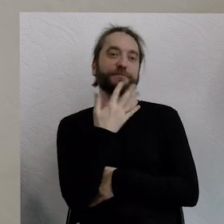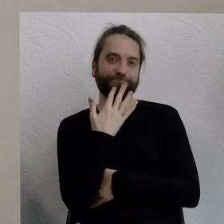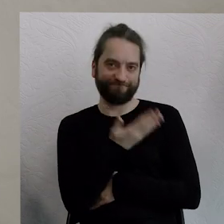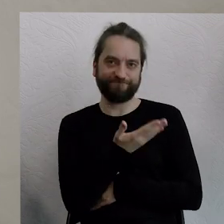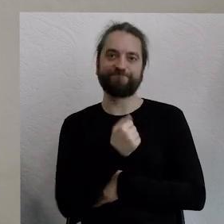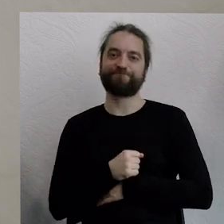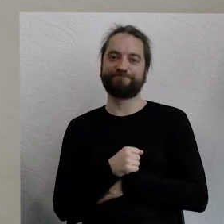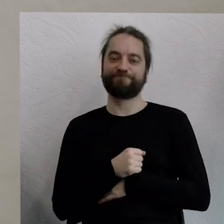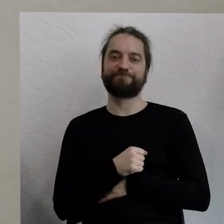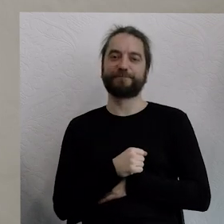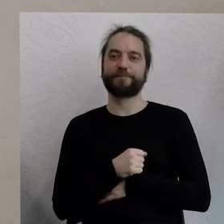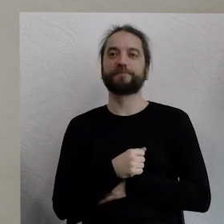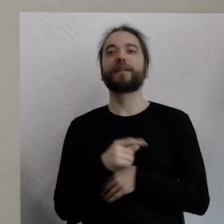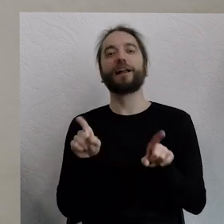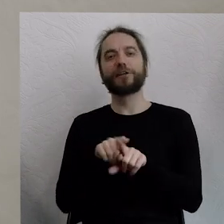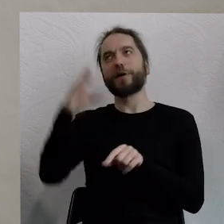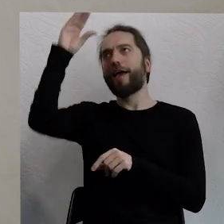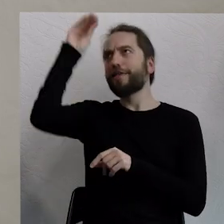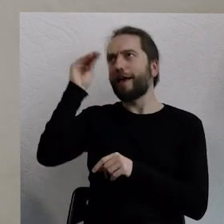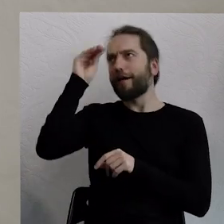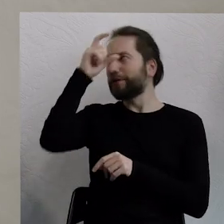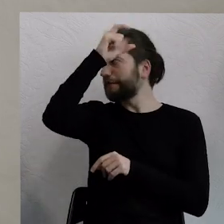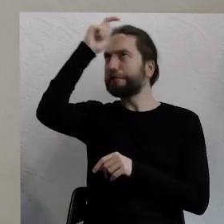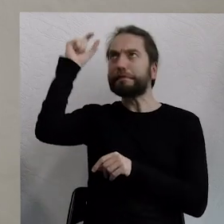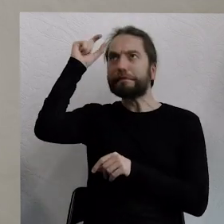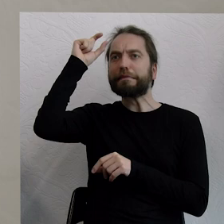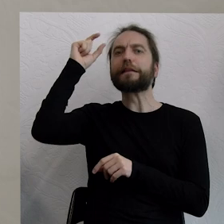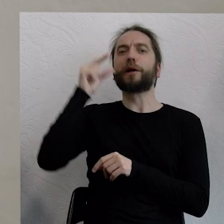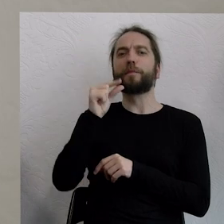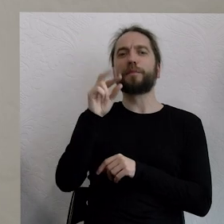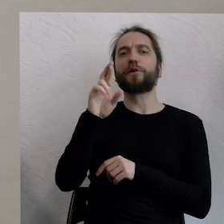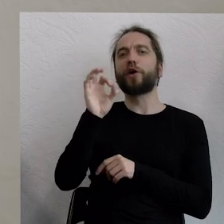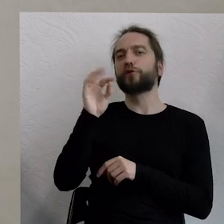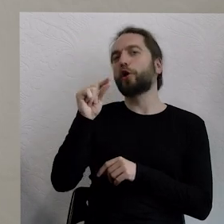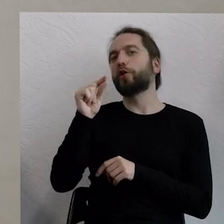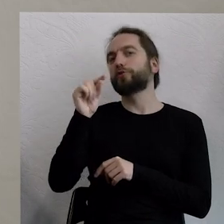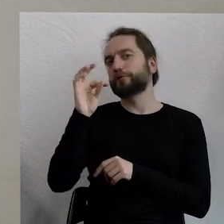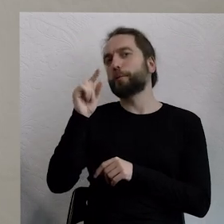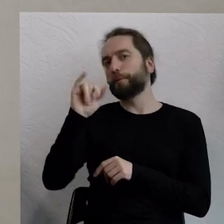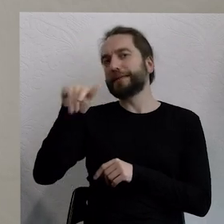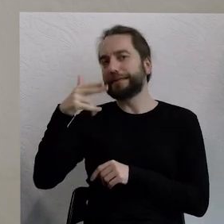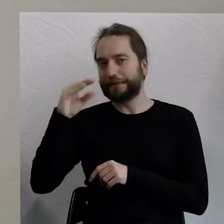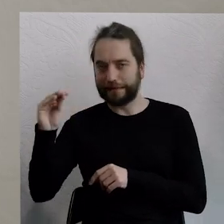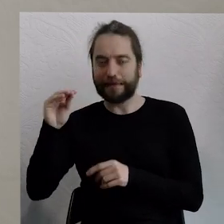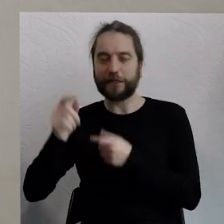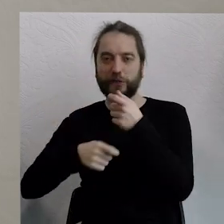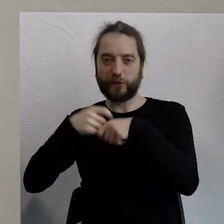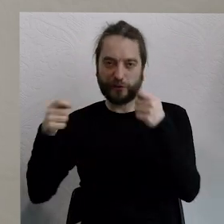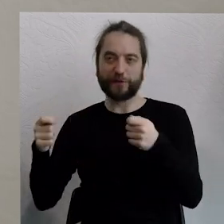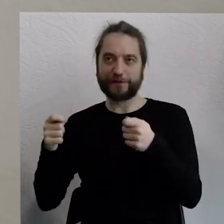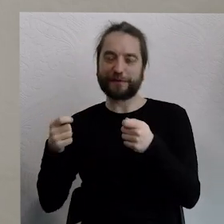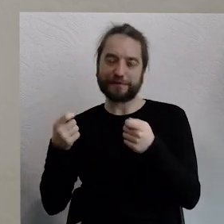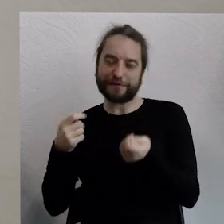siedzisz. A z drugiej strony masz czapeczkę Coop Tech Hubu, która te protopijne rozwiązania